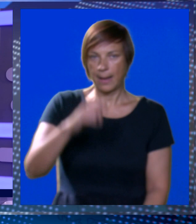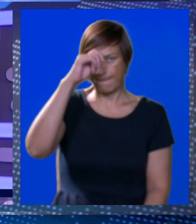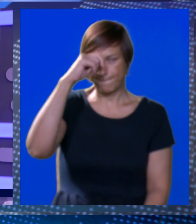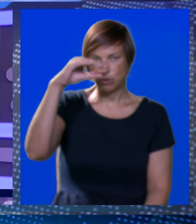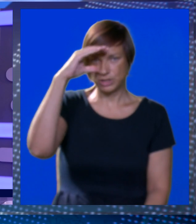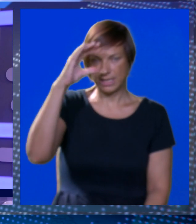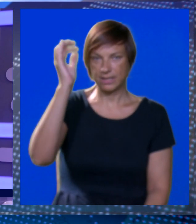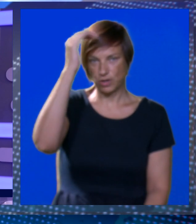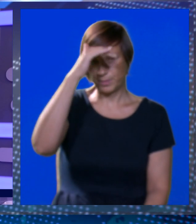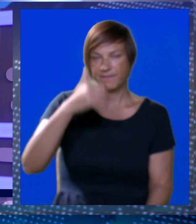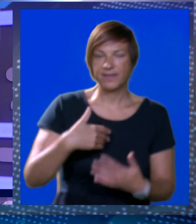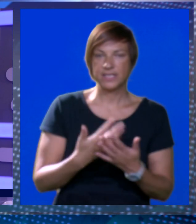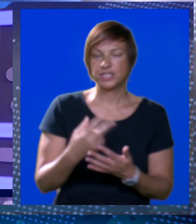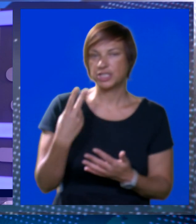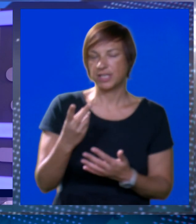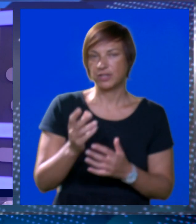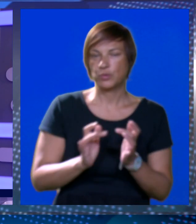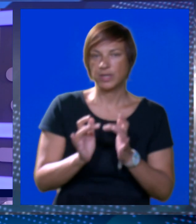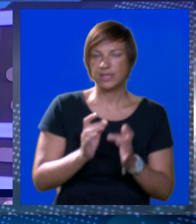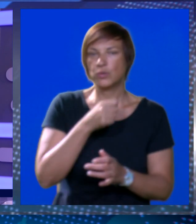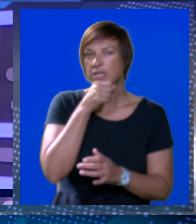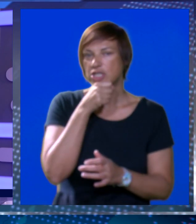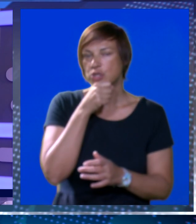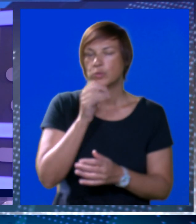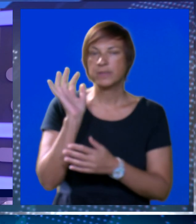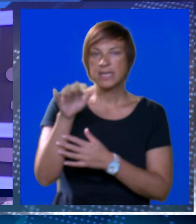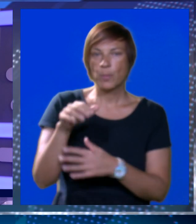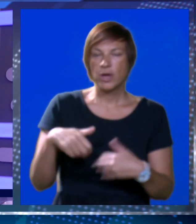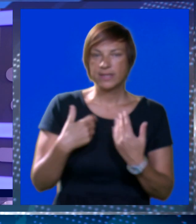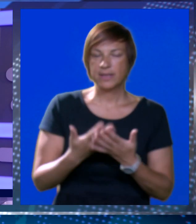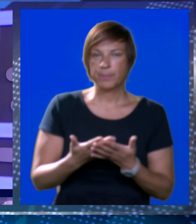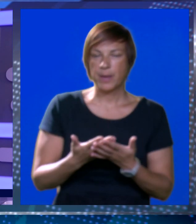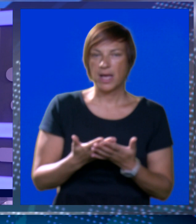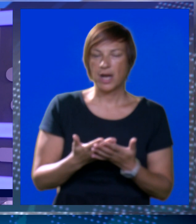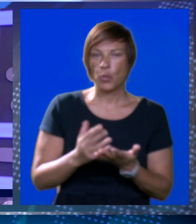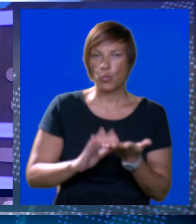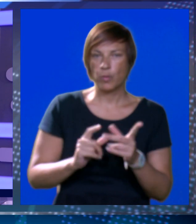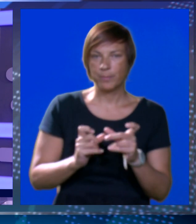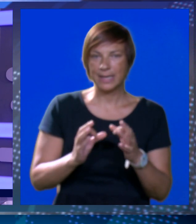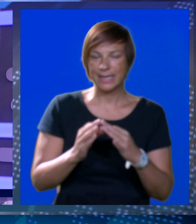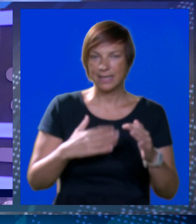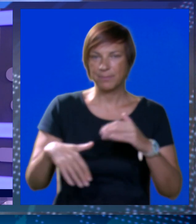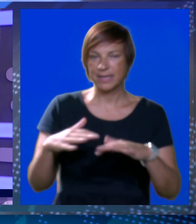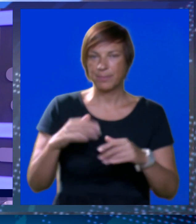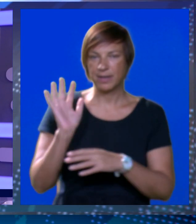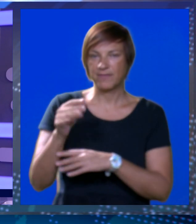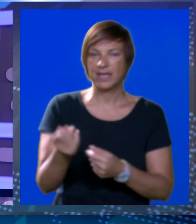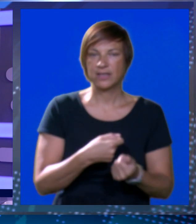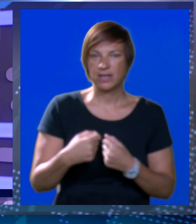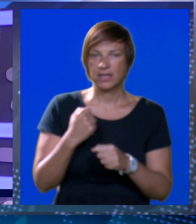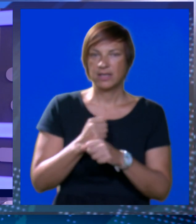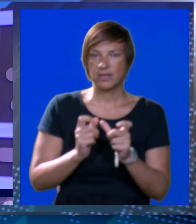Poštovani gledatelji, dobran večer. Drugi turnir župskih momčadi u Vaterpolu održat će se u Mlinima na plivalištu